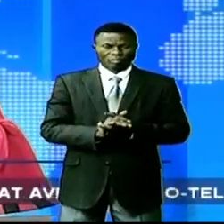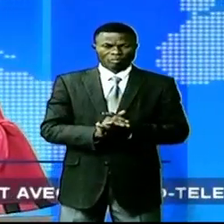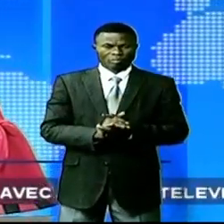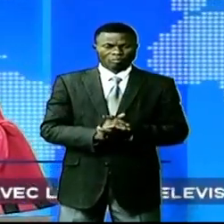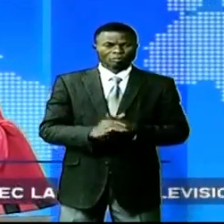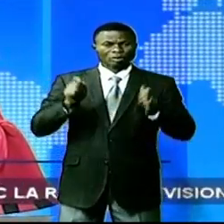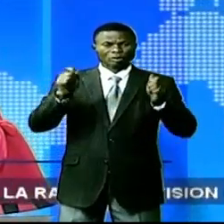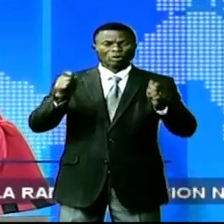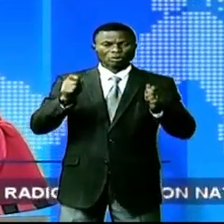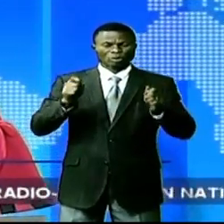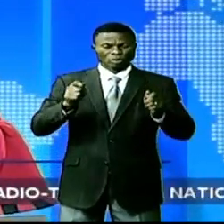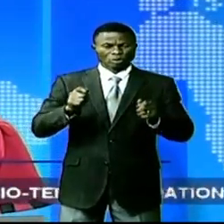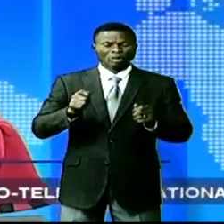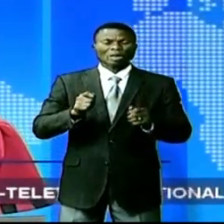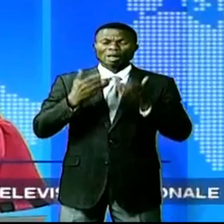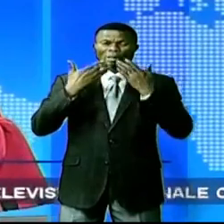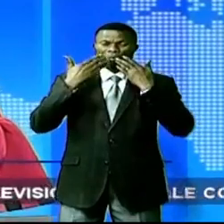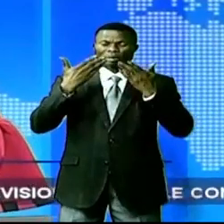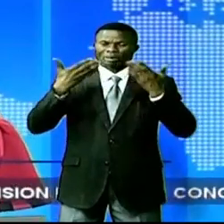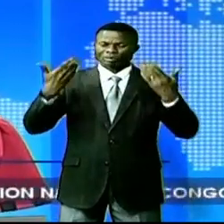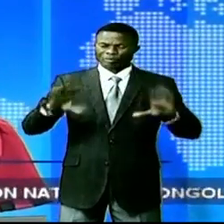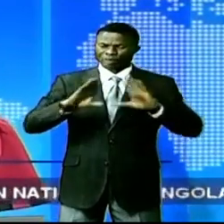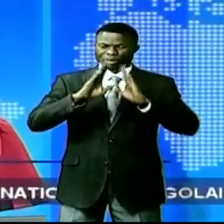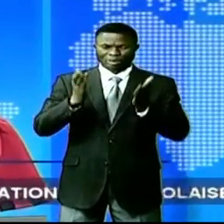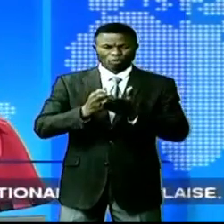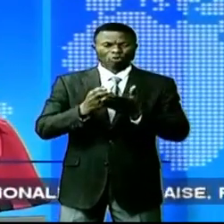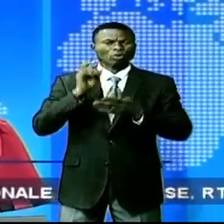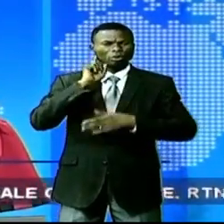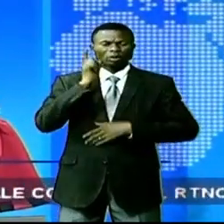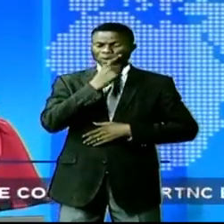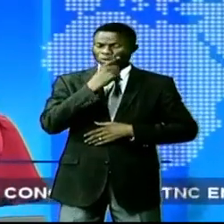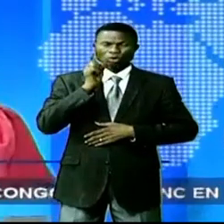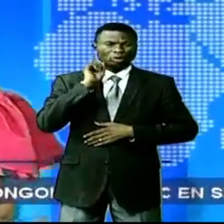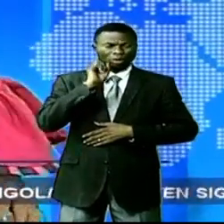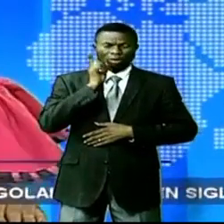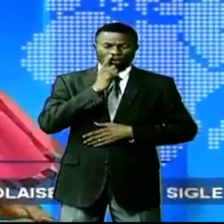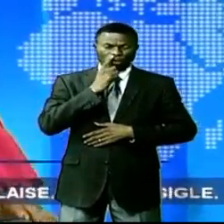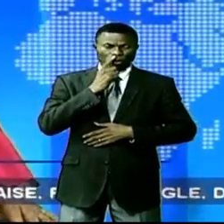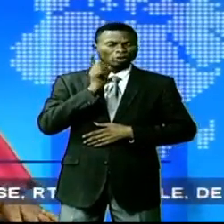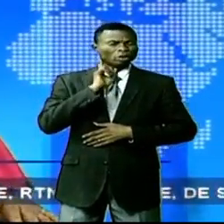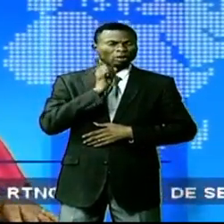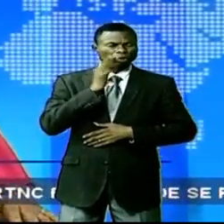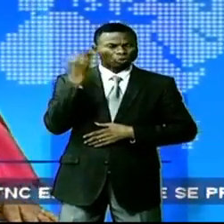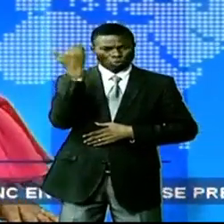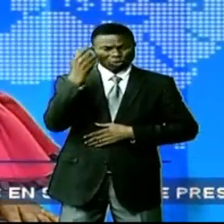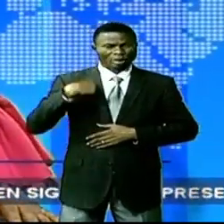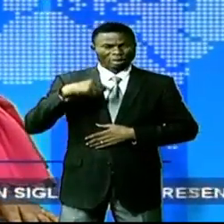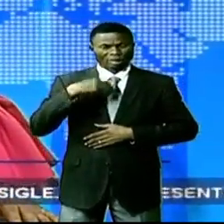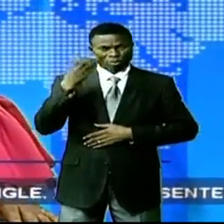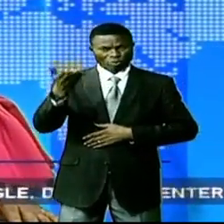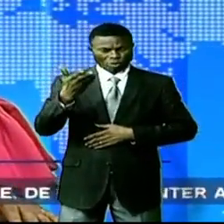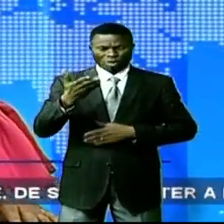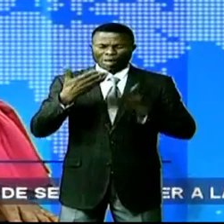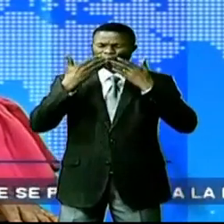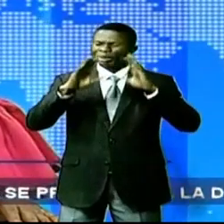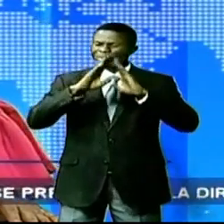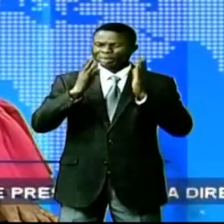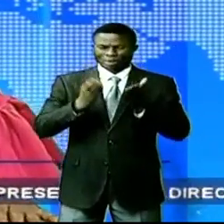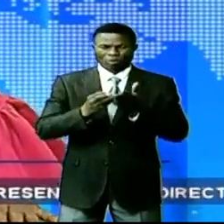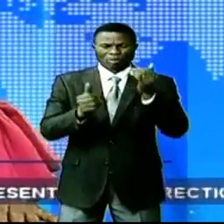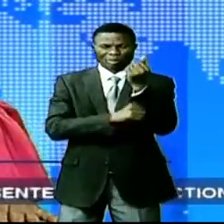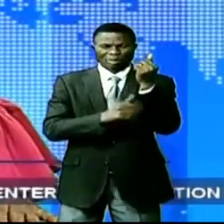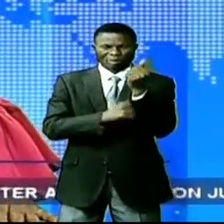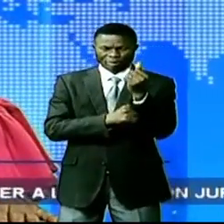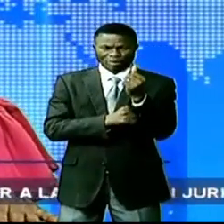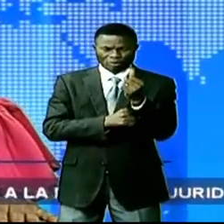un journal de Marthe Mangaza et du concours de Patti Kouedi au Chimène Dondo. Merci